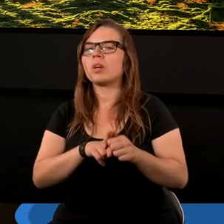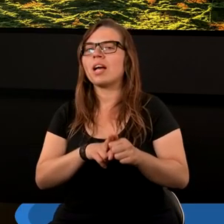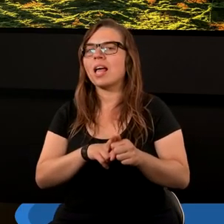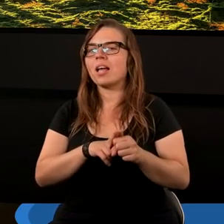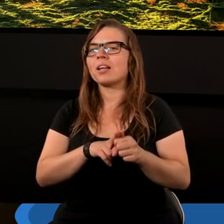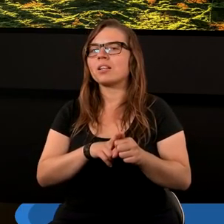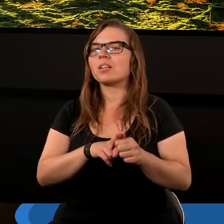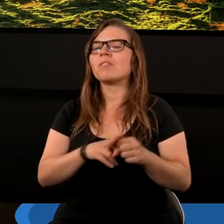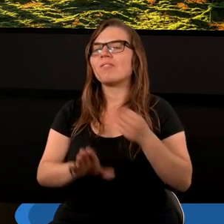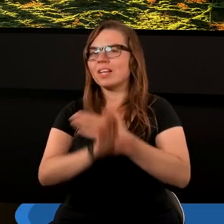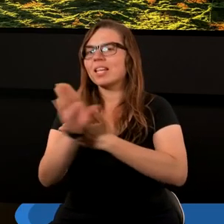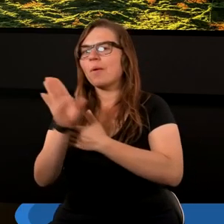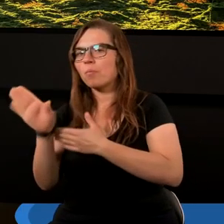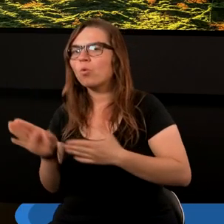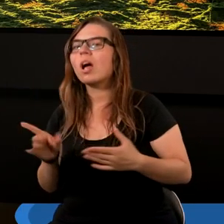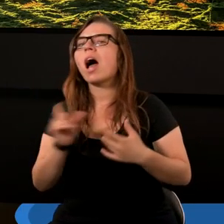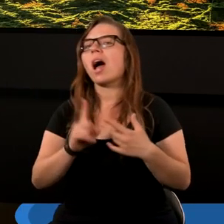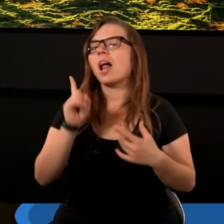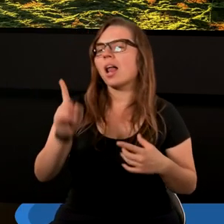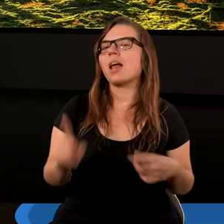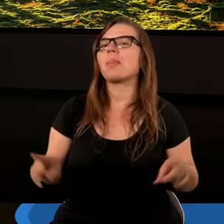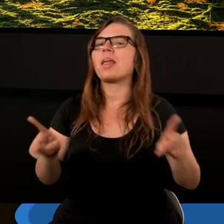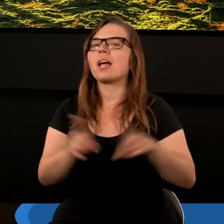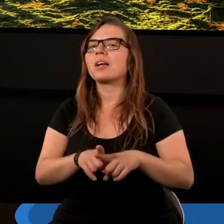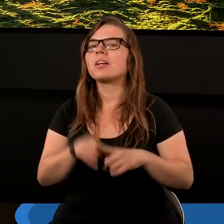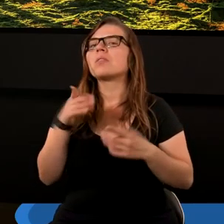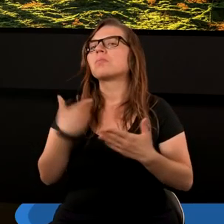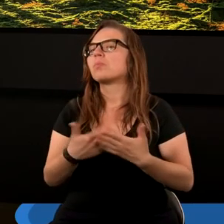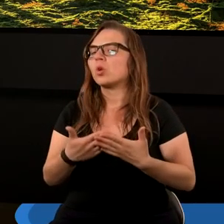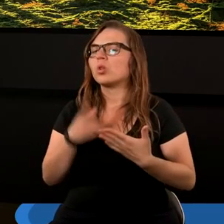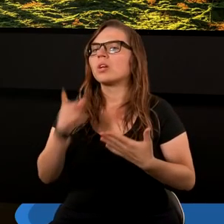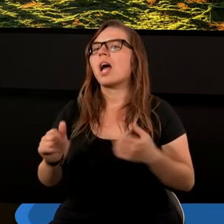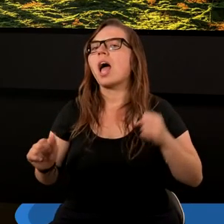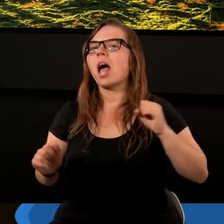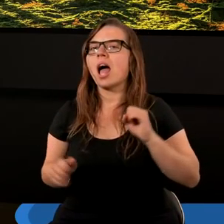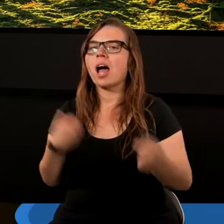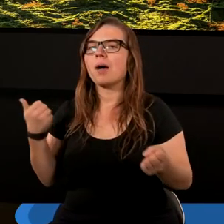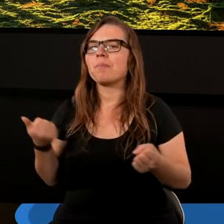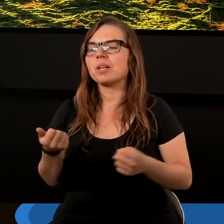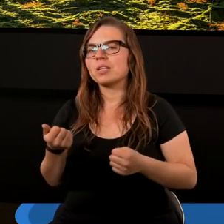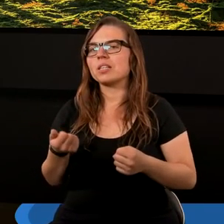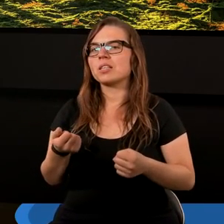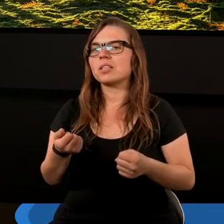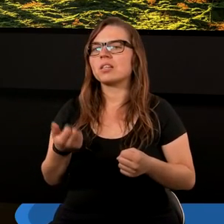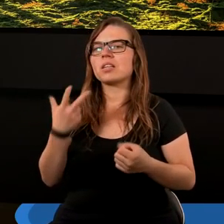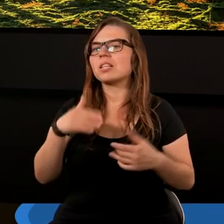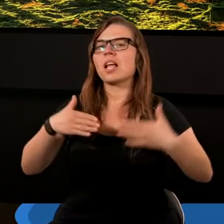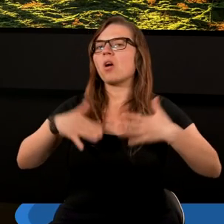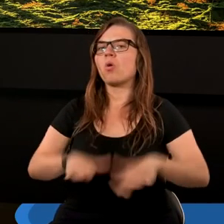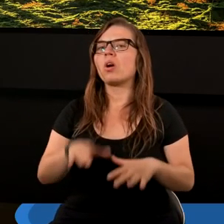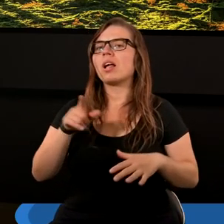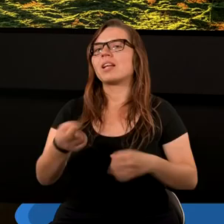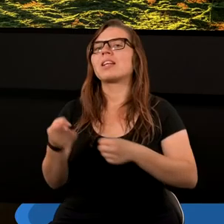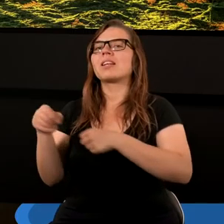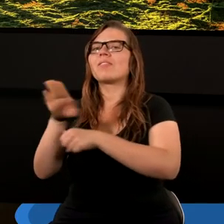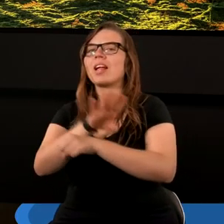występują, ale też po to, aby nie ulec